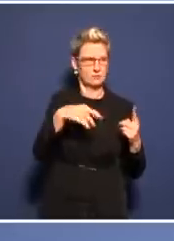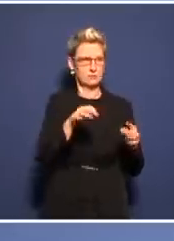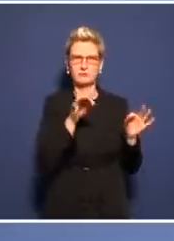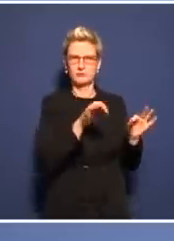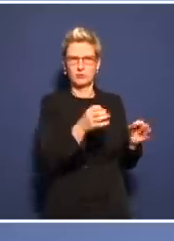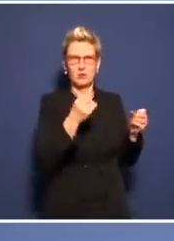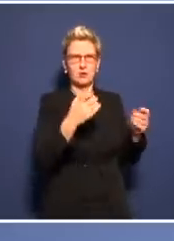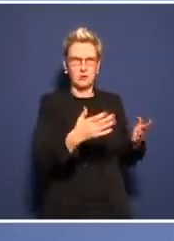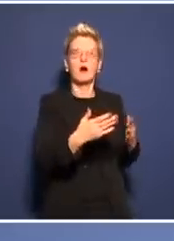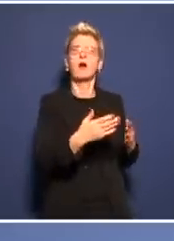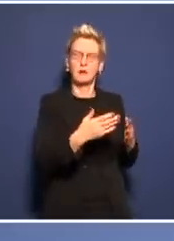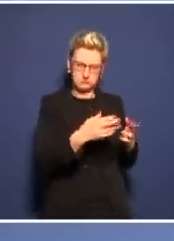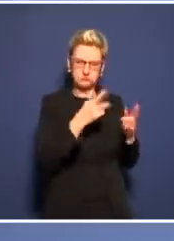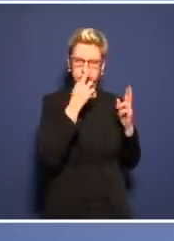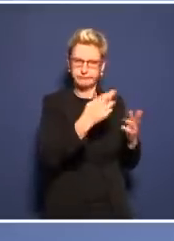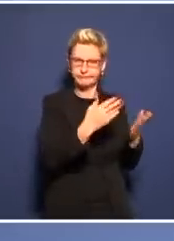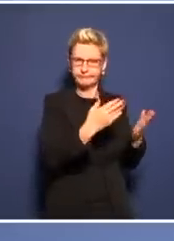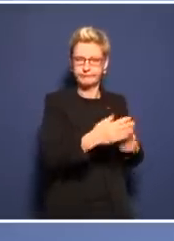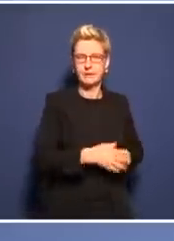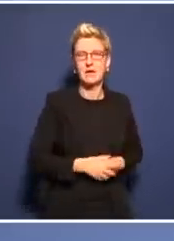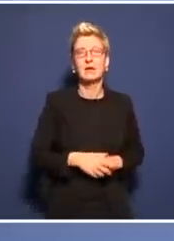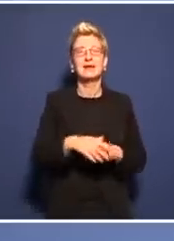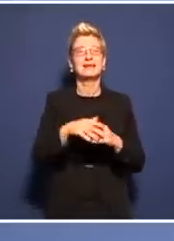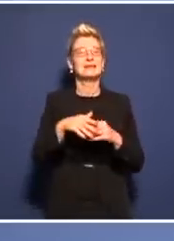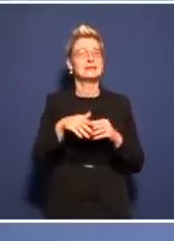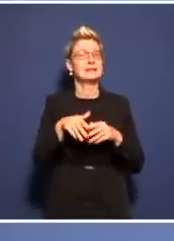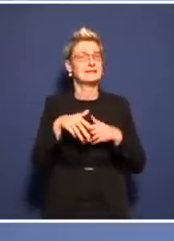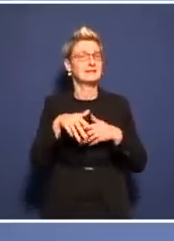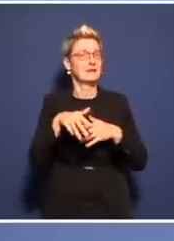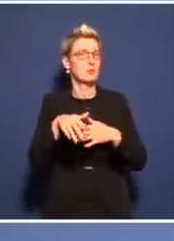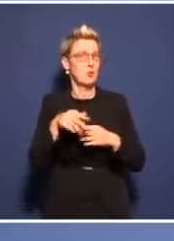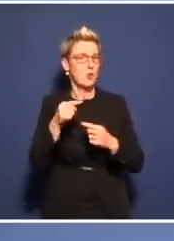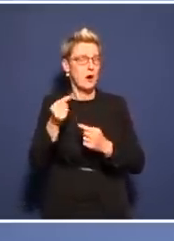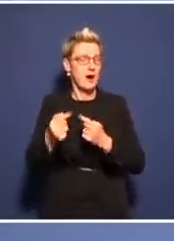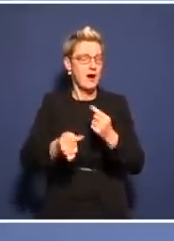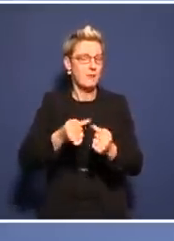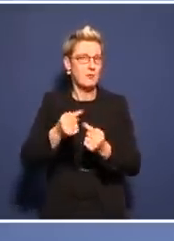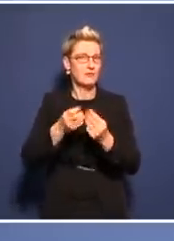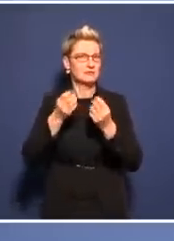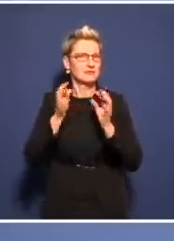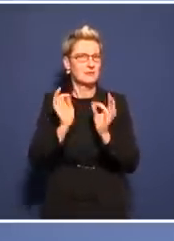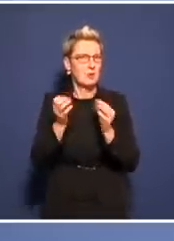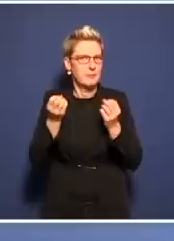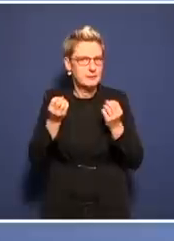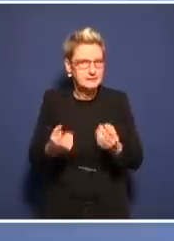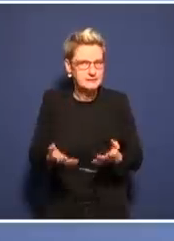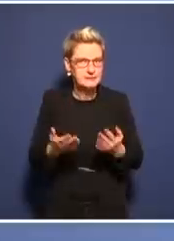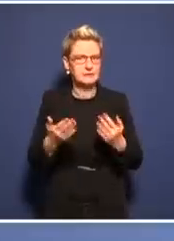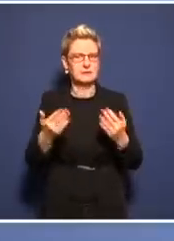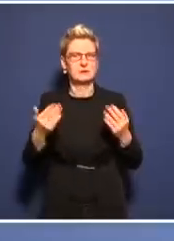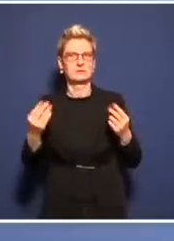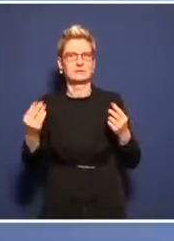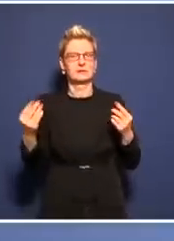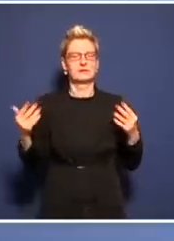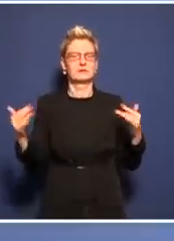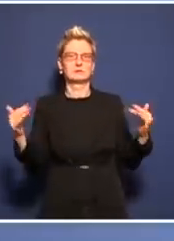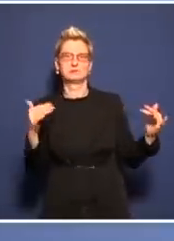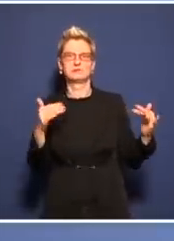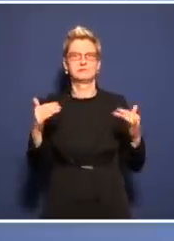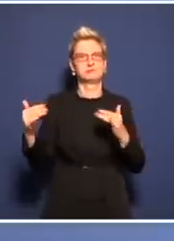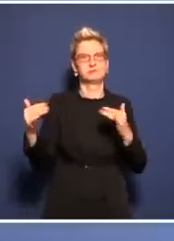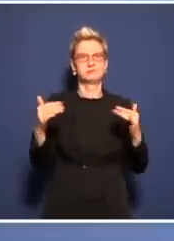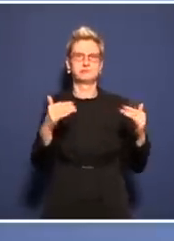ein anderer Kollege außer mir sich kritisch mit Polizeigewalt oder einem harten Einschreiten gegen Corona